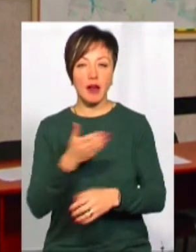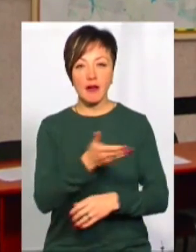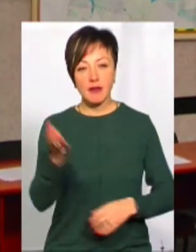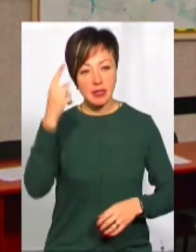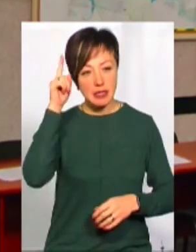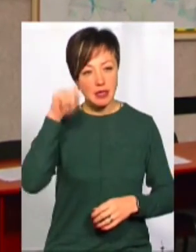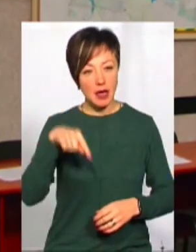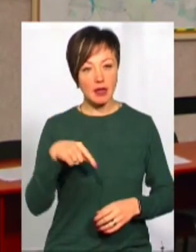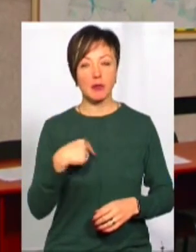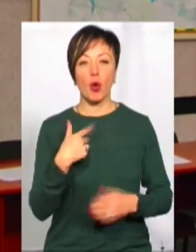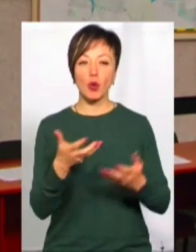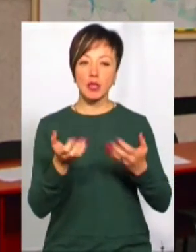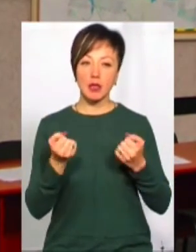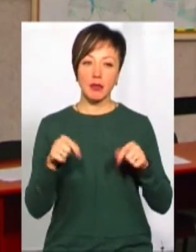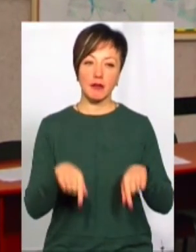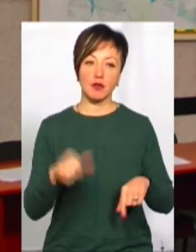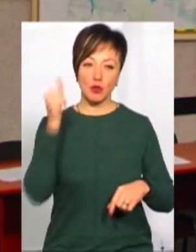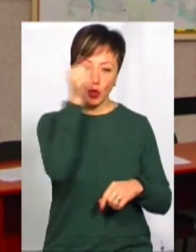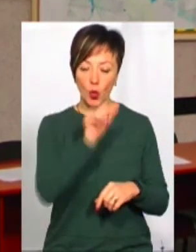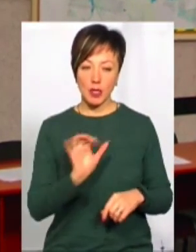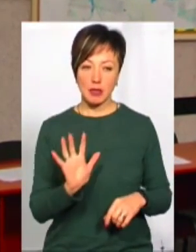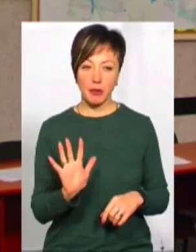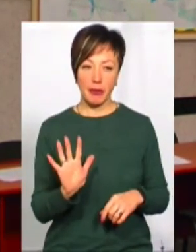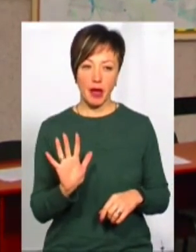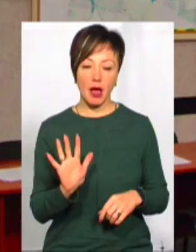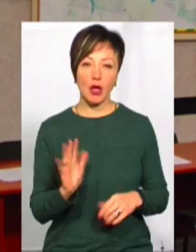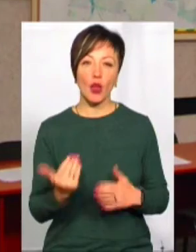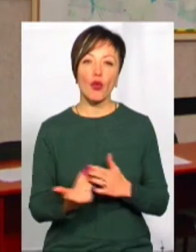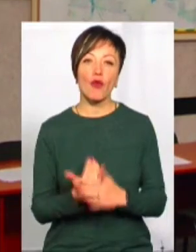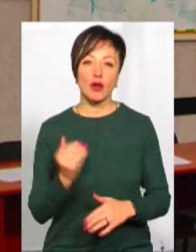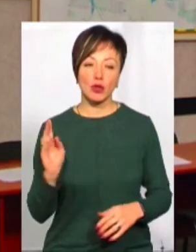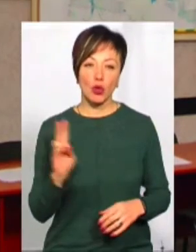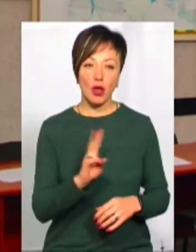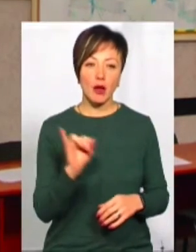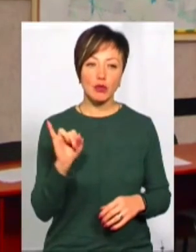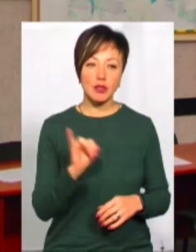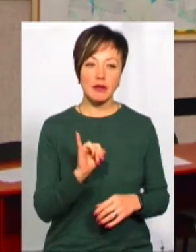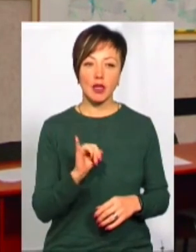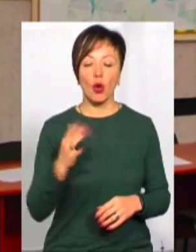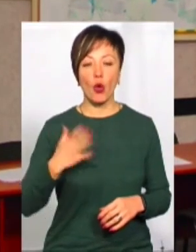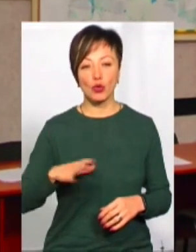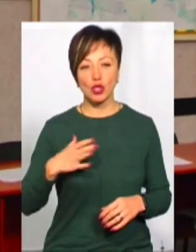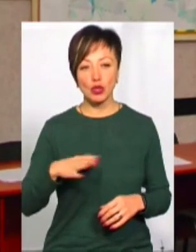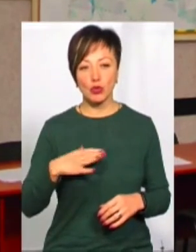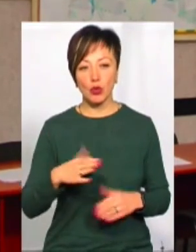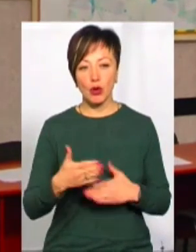що ми вже отримали в цьому році п'ять нових тролейбусів і ми очікуємо